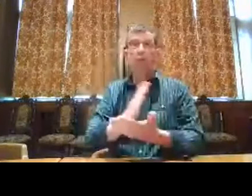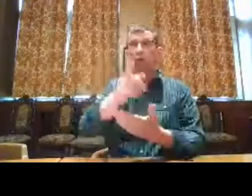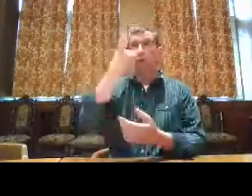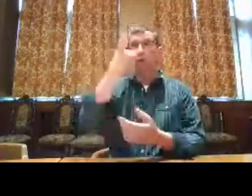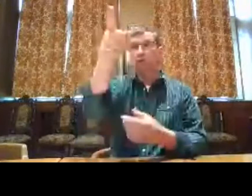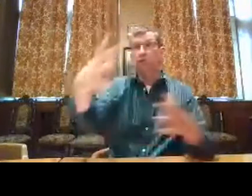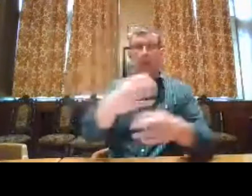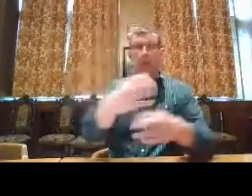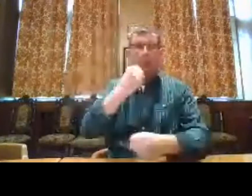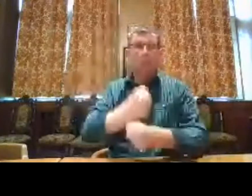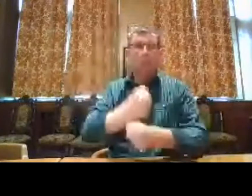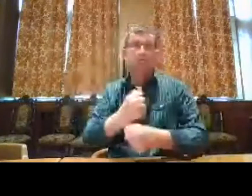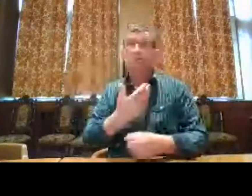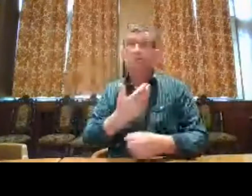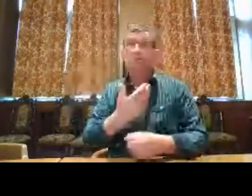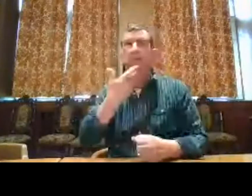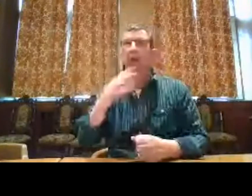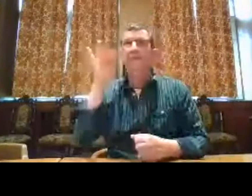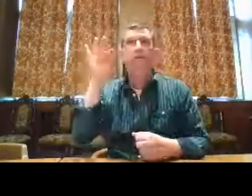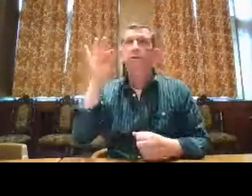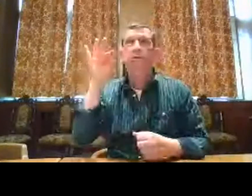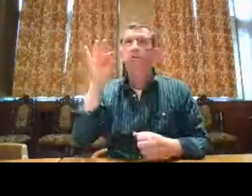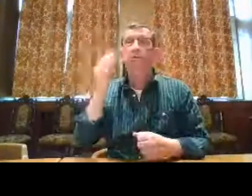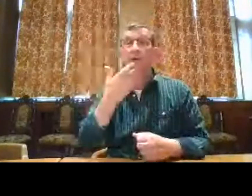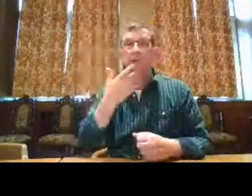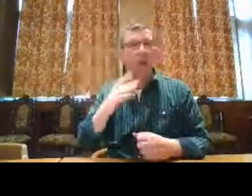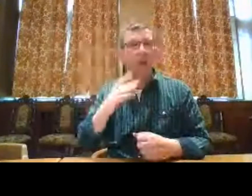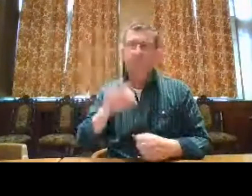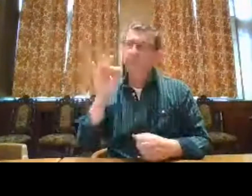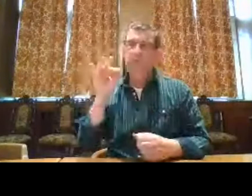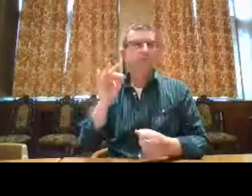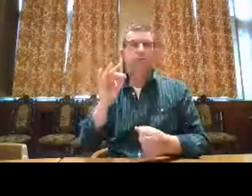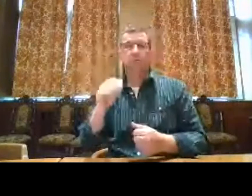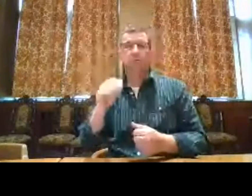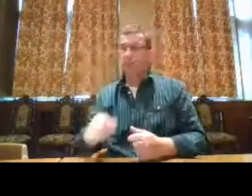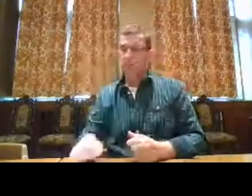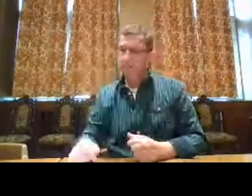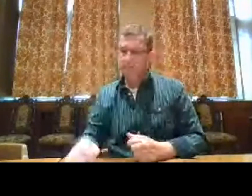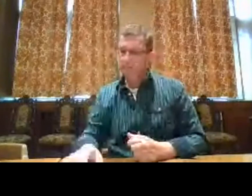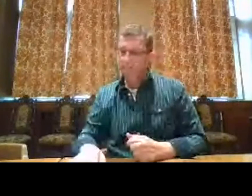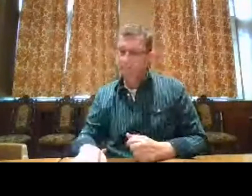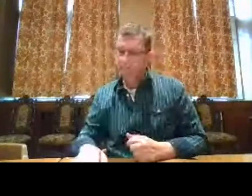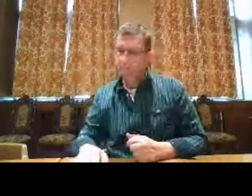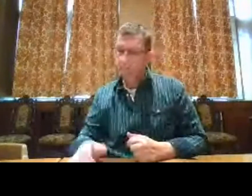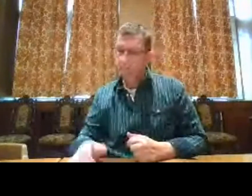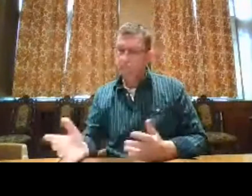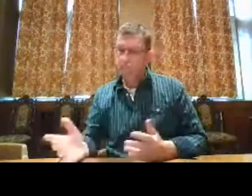Vandaag is het de eerste keer dat ik met deze tolk samenwerk. Dus het is ook niet zo heel eenvoudig om steeds een tolk te vinden.